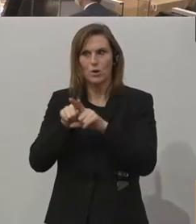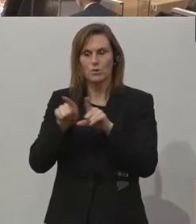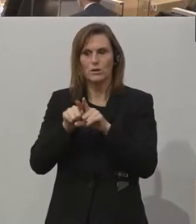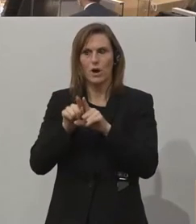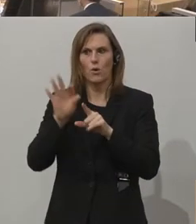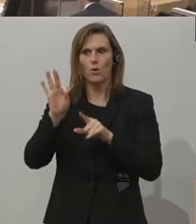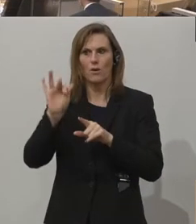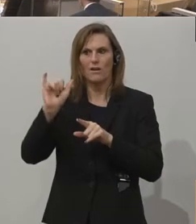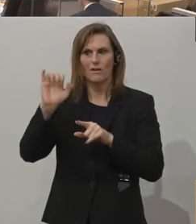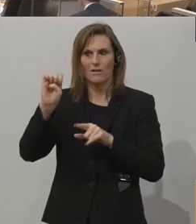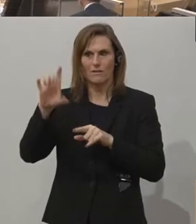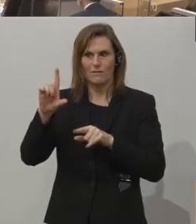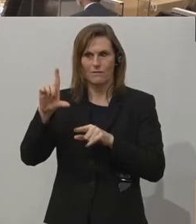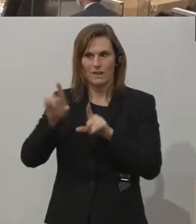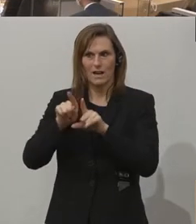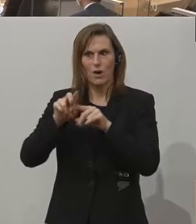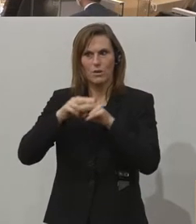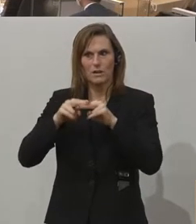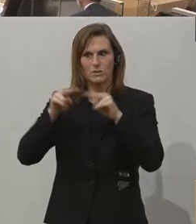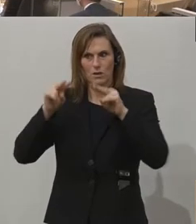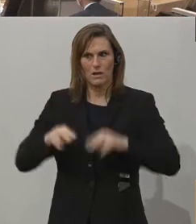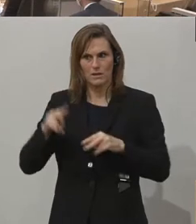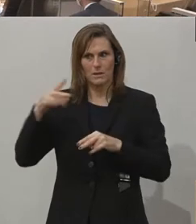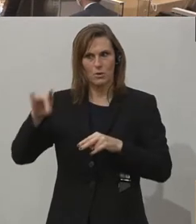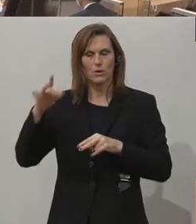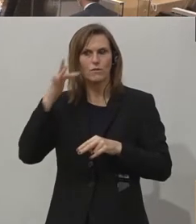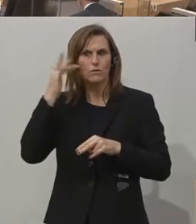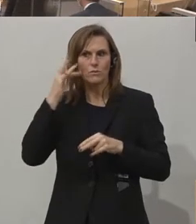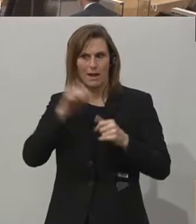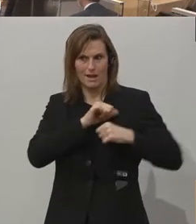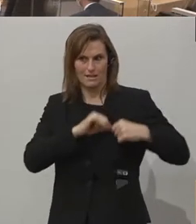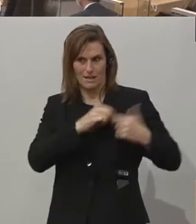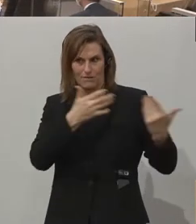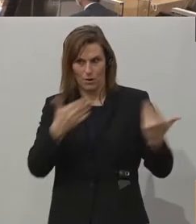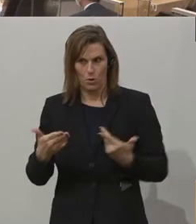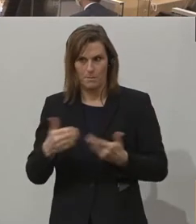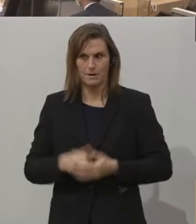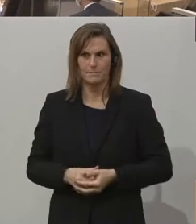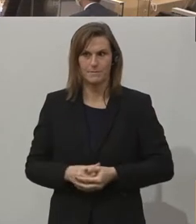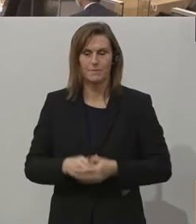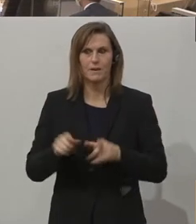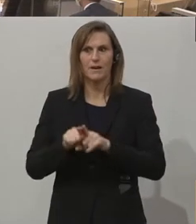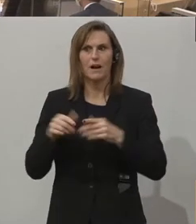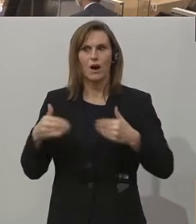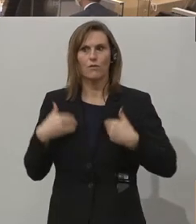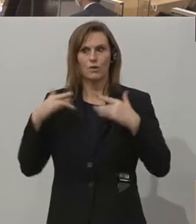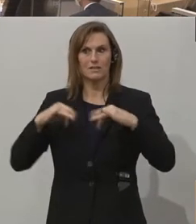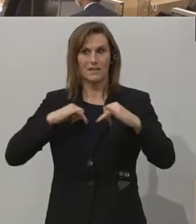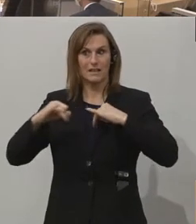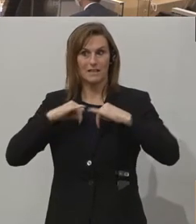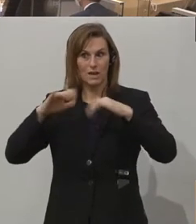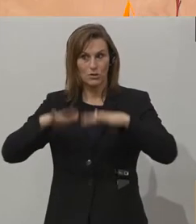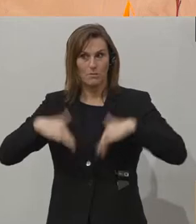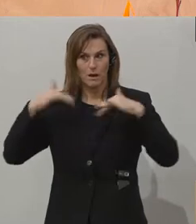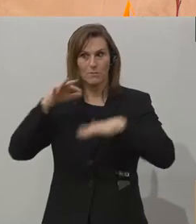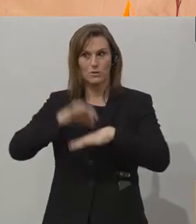Fiedler, Abgeordnete des Nationalrats der NEOS, herzlich willkommen. Wir freuen uns auch, dass wir den Direktor des Parlaments,